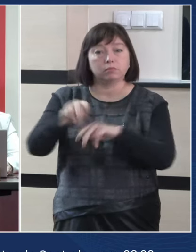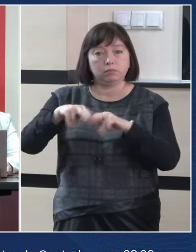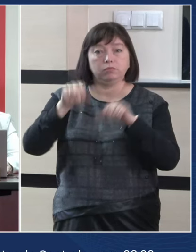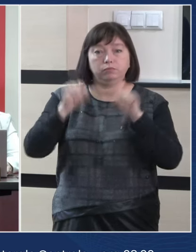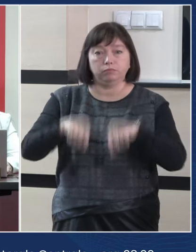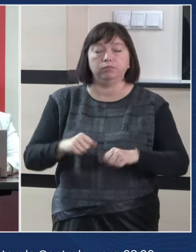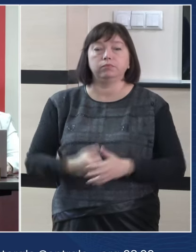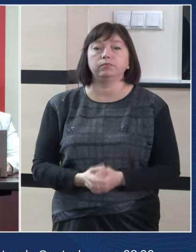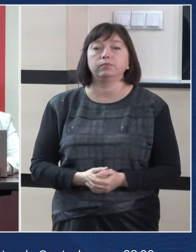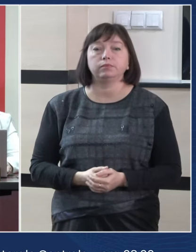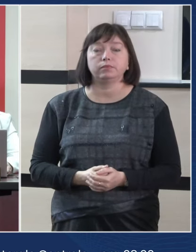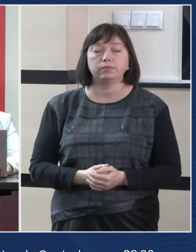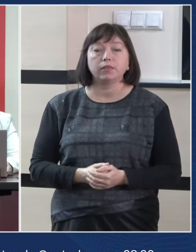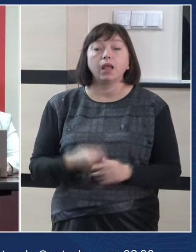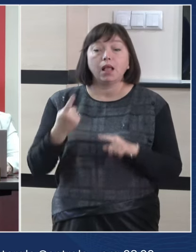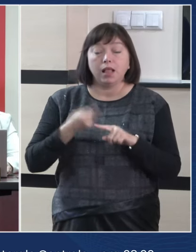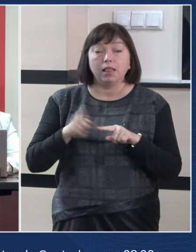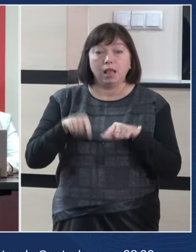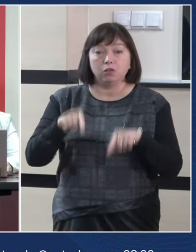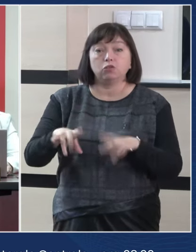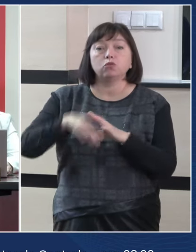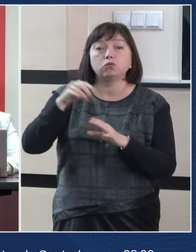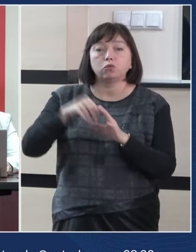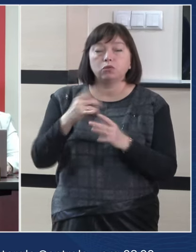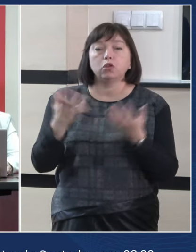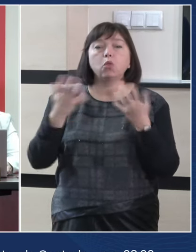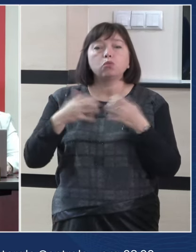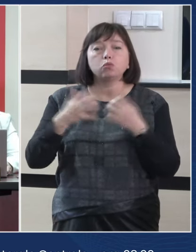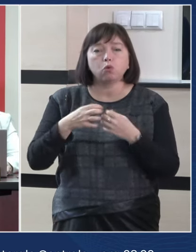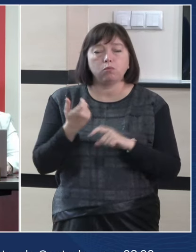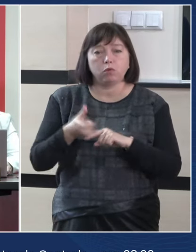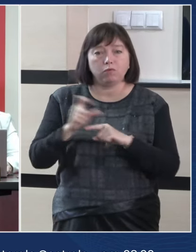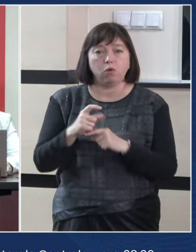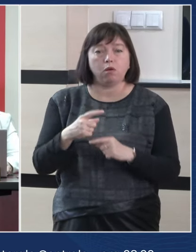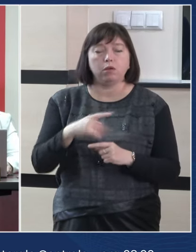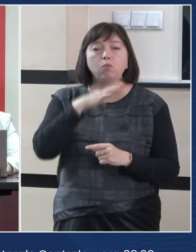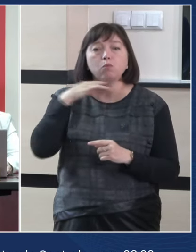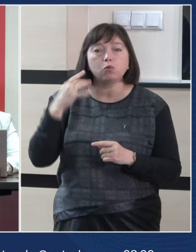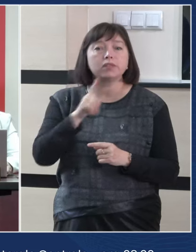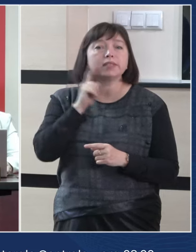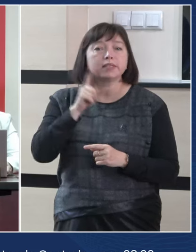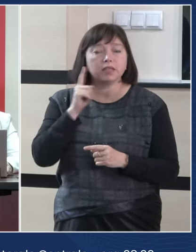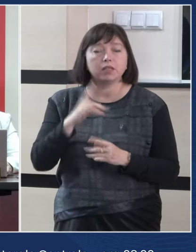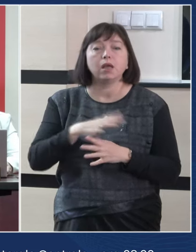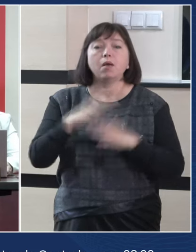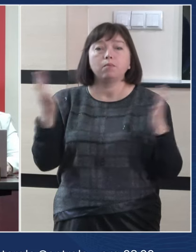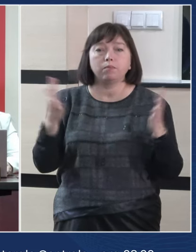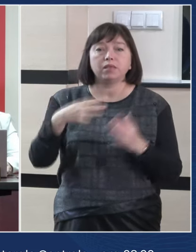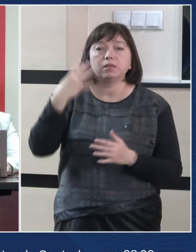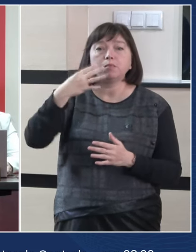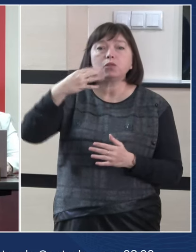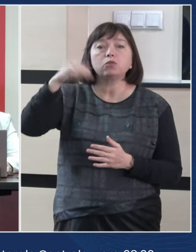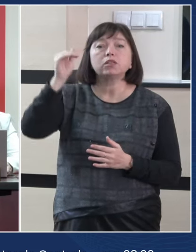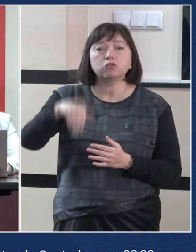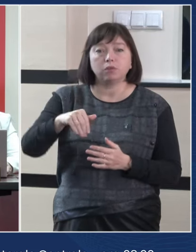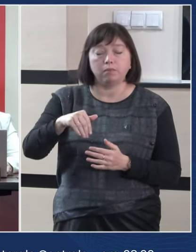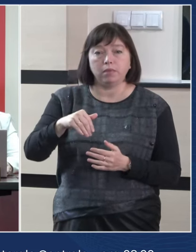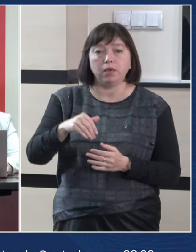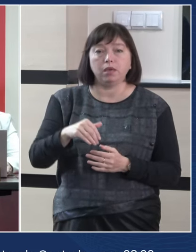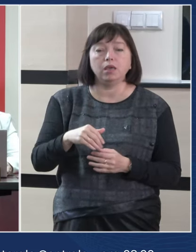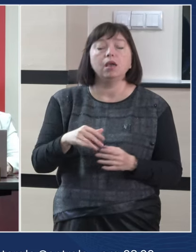La acest scrutin, un număr semnificativ de tineri, peste 40 de mii,